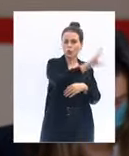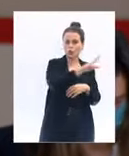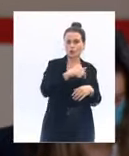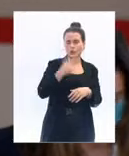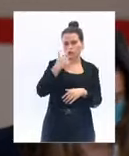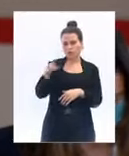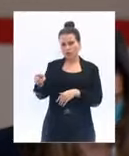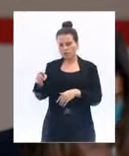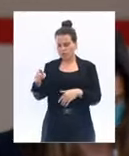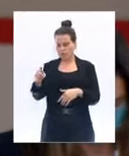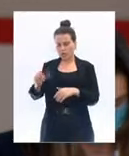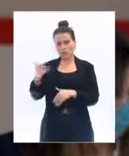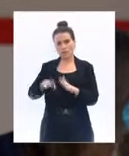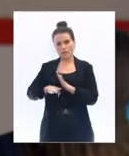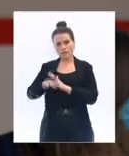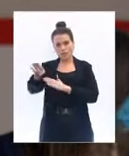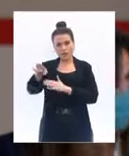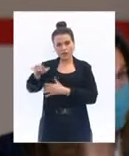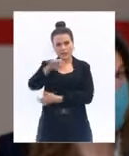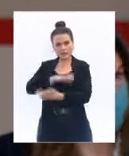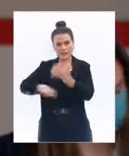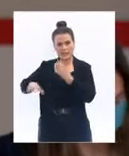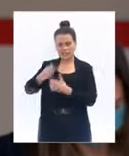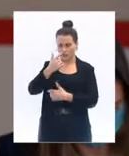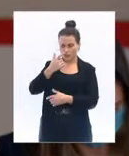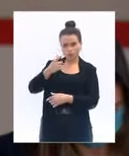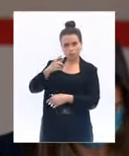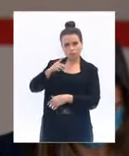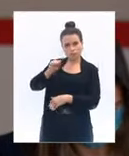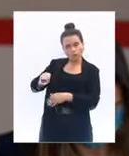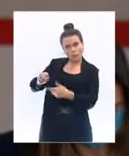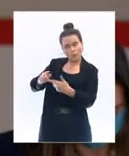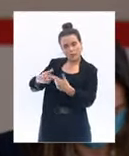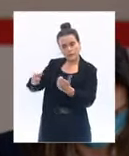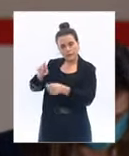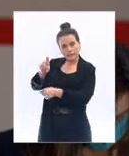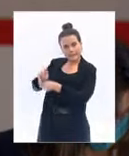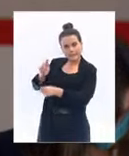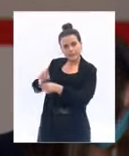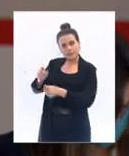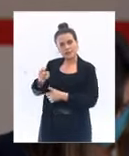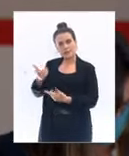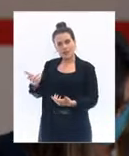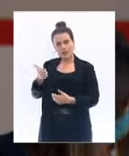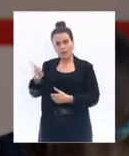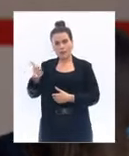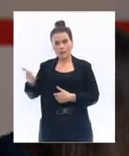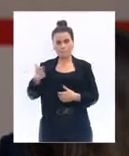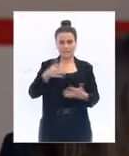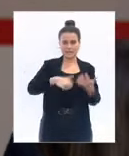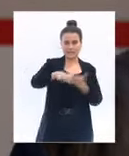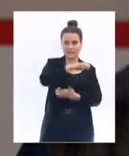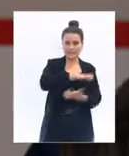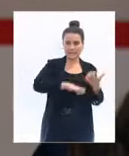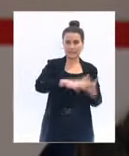pandémie. Dans ce contexte, le gouvernement et vous-même, êtes-vous en capacité de gérer ces deux crises à la fois, à savoir